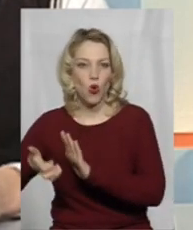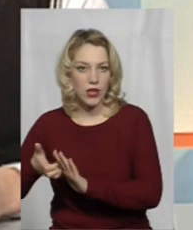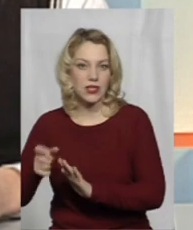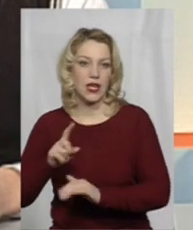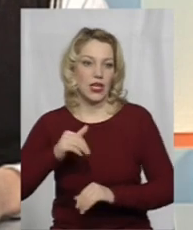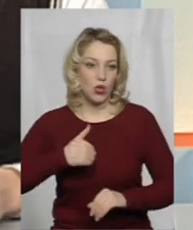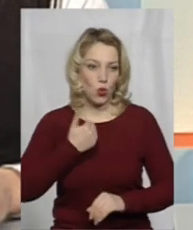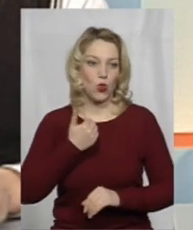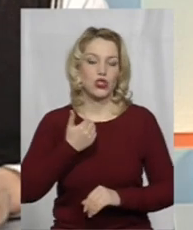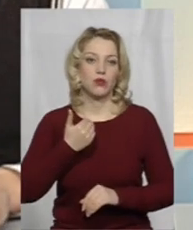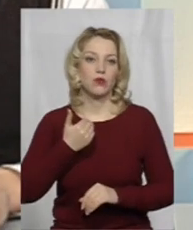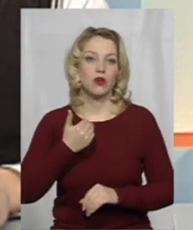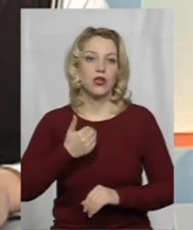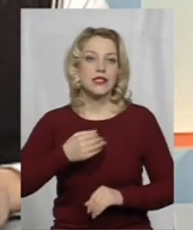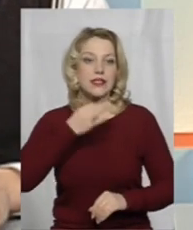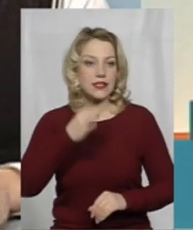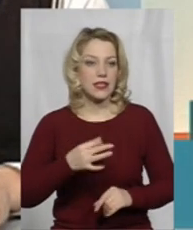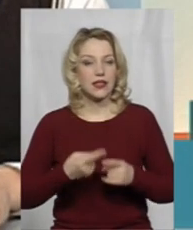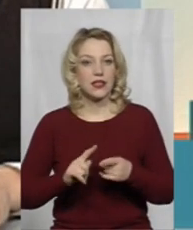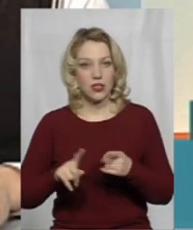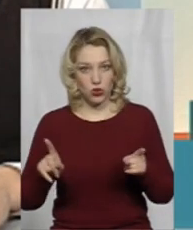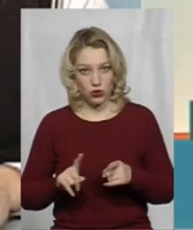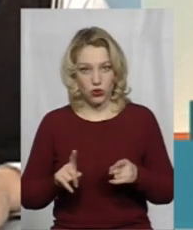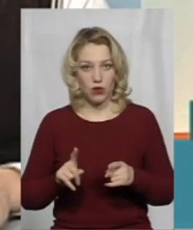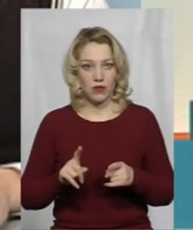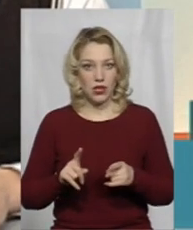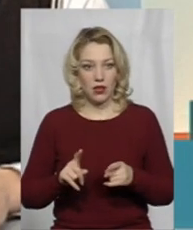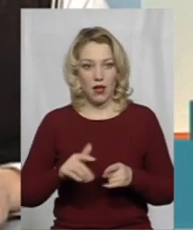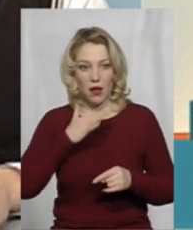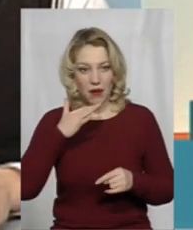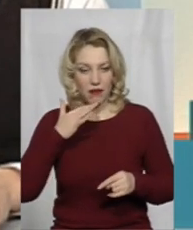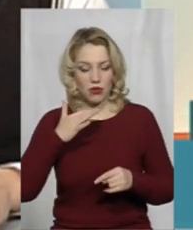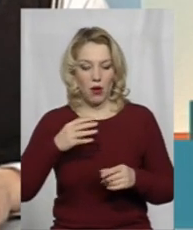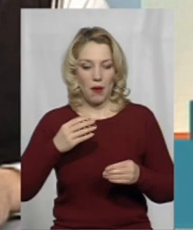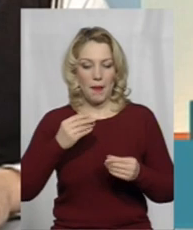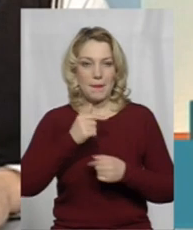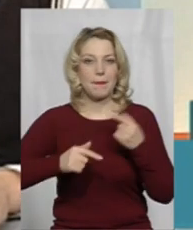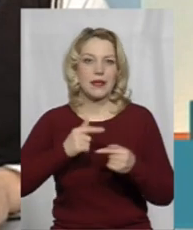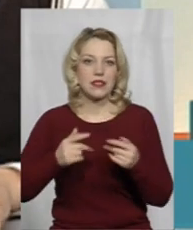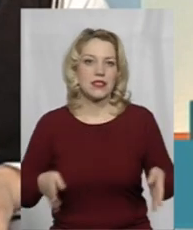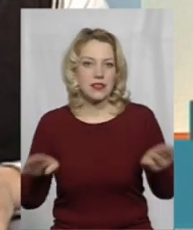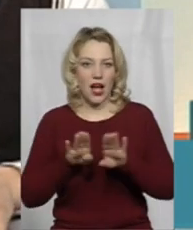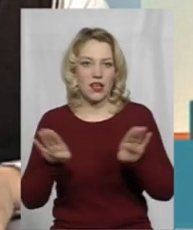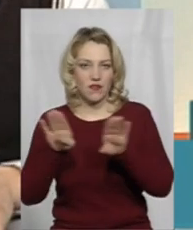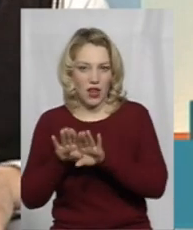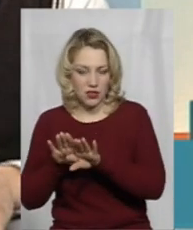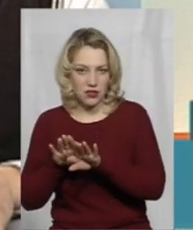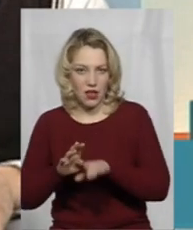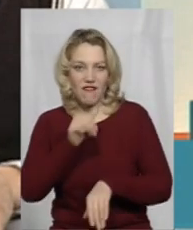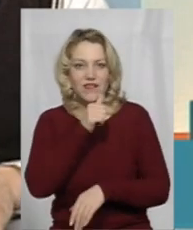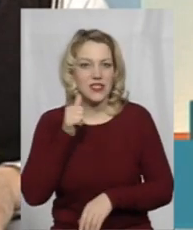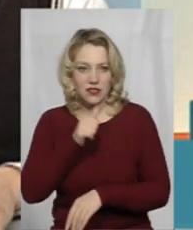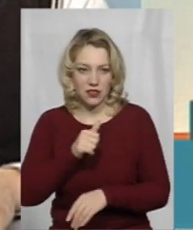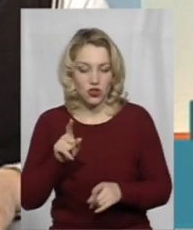І хочемо сказати те, що дуже багато бізнесу закривається, дуже багато бізнесу в тіні, щоб якось